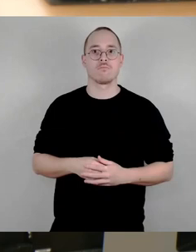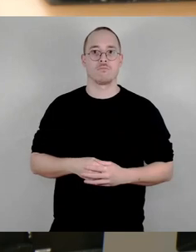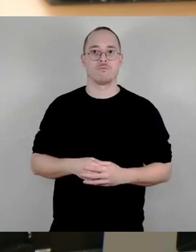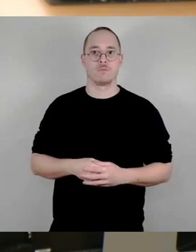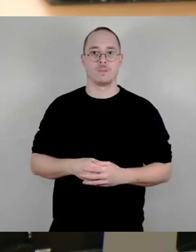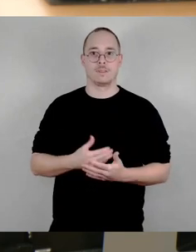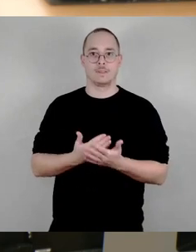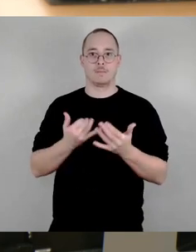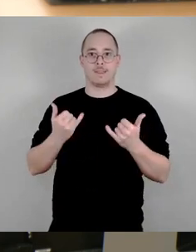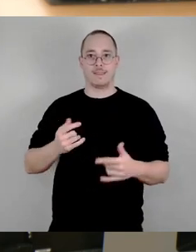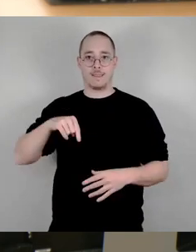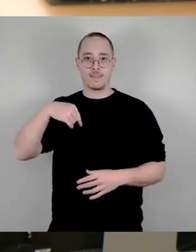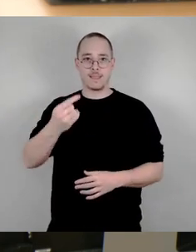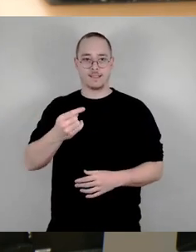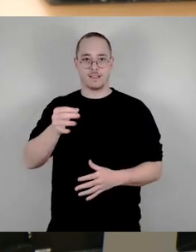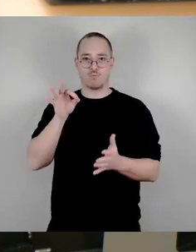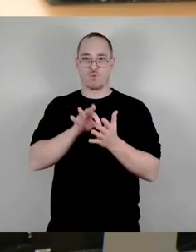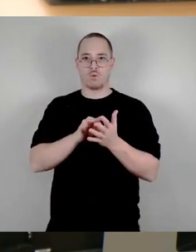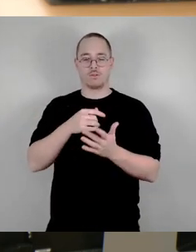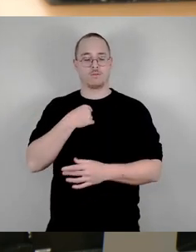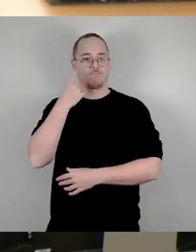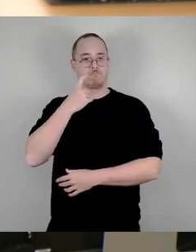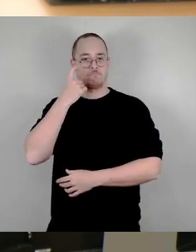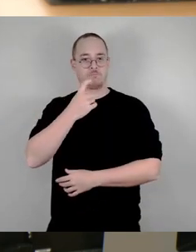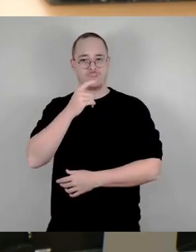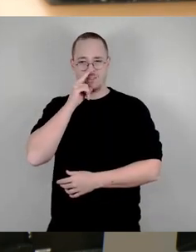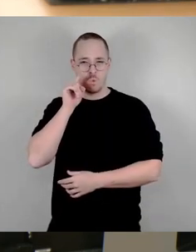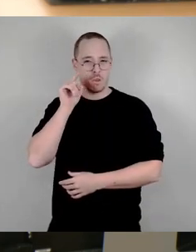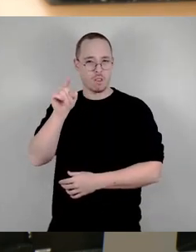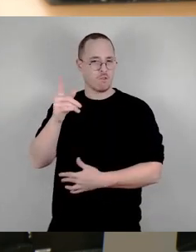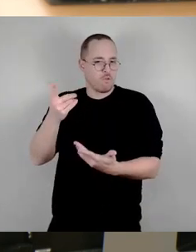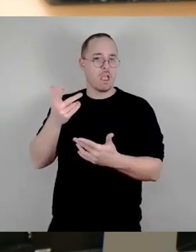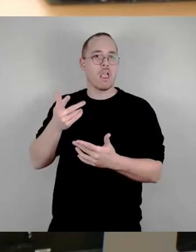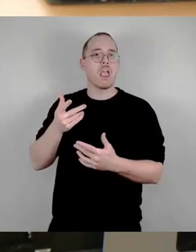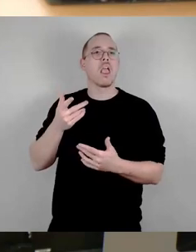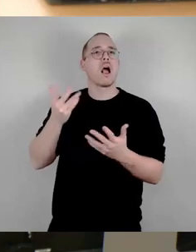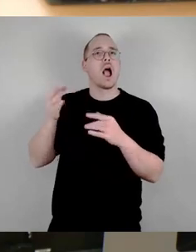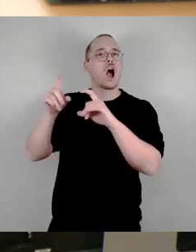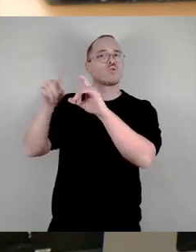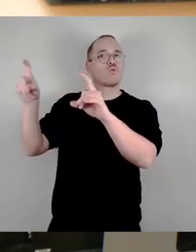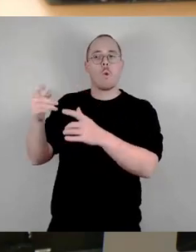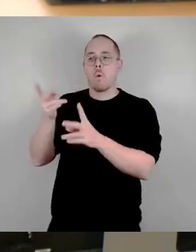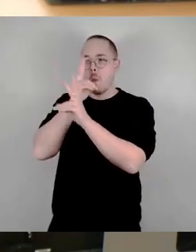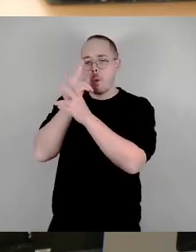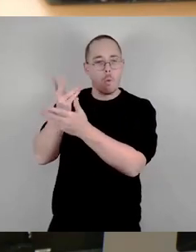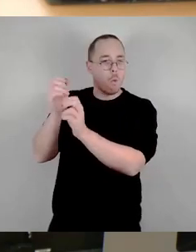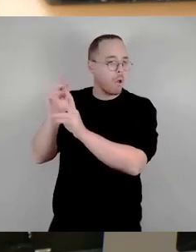ist ja nicht nur irgendeine Agentur, die diese Aufträge, ich wiederhole es noch einmal, für